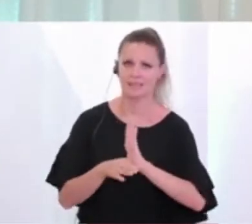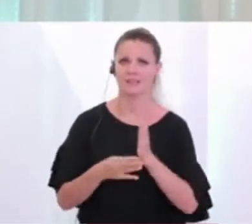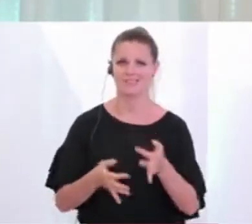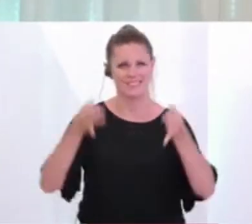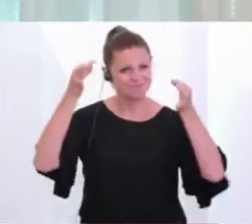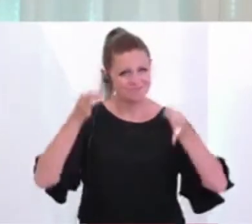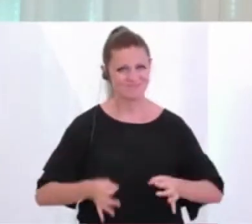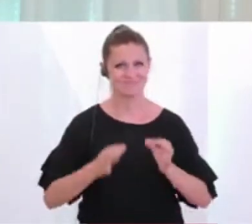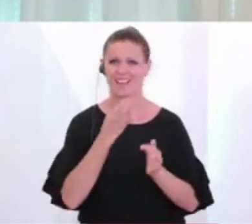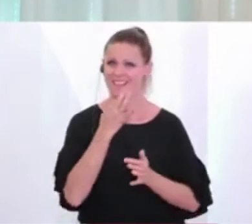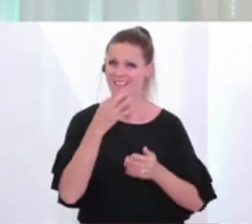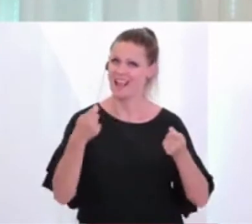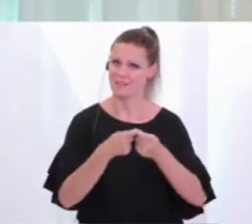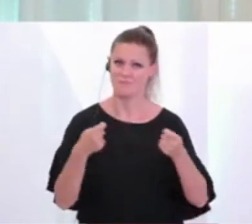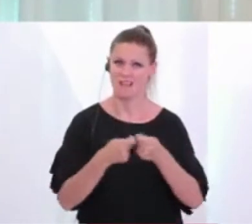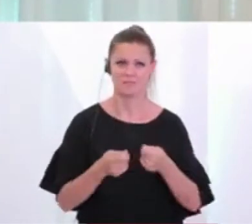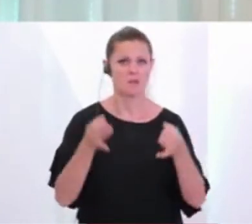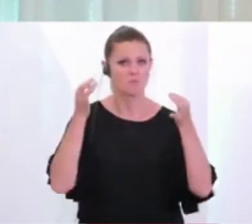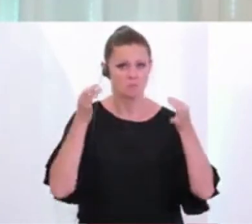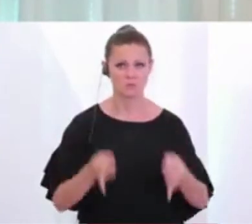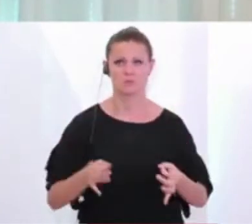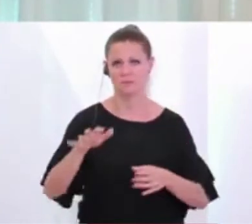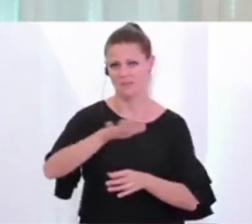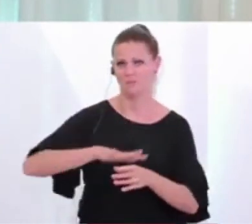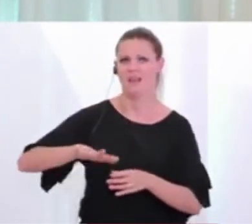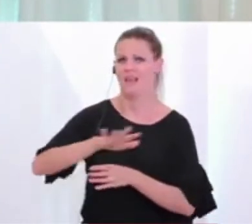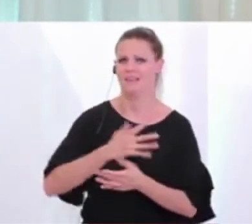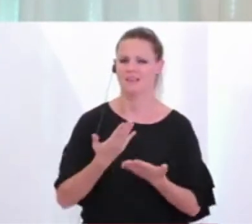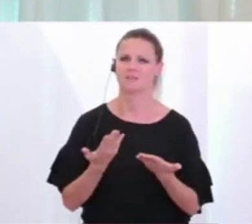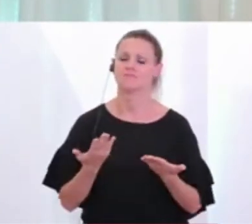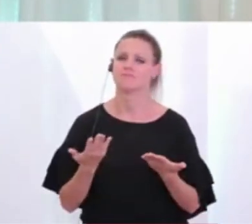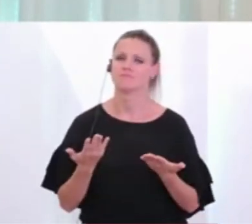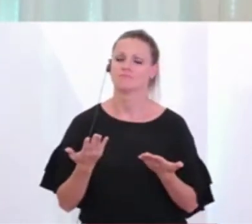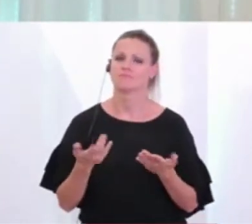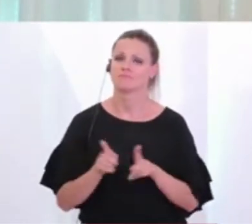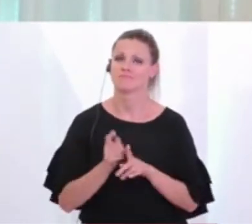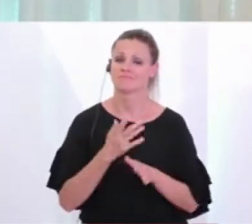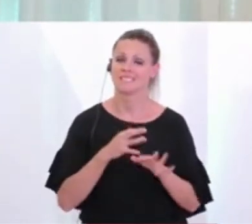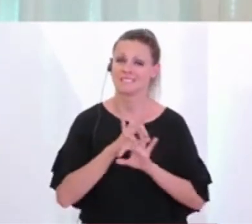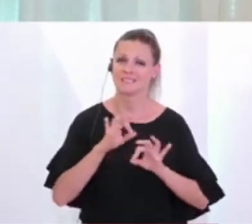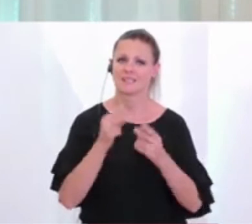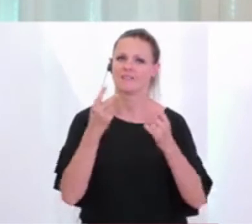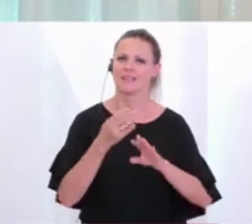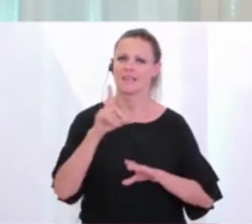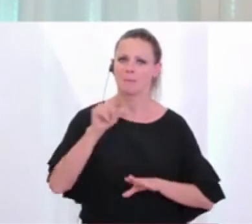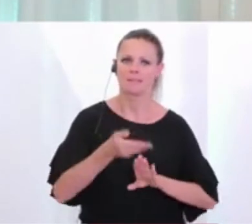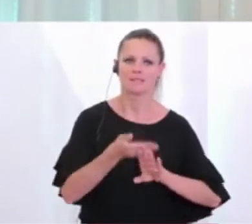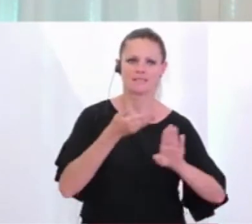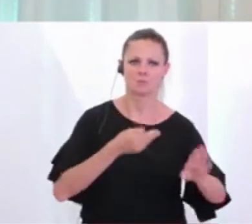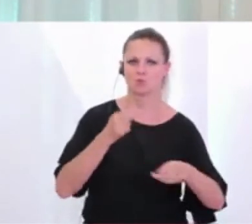konkreten Detailmaßnahmen für bestimmte Bereiche. Aber das Wichtigste, dieser Mindestabstand und die